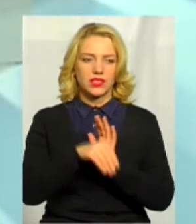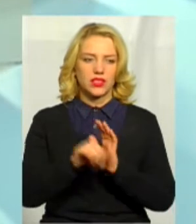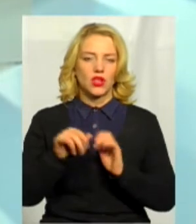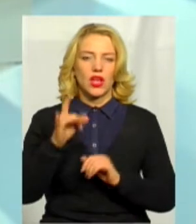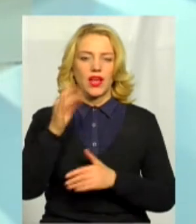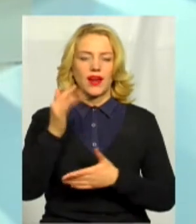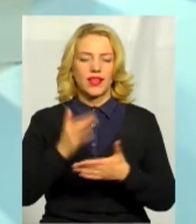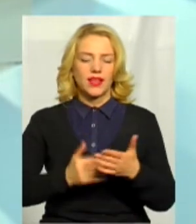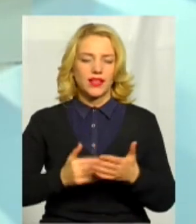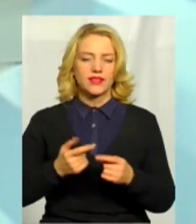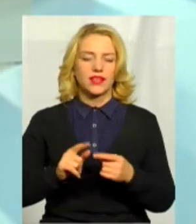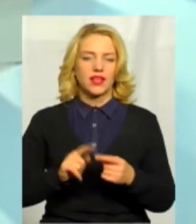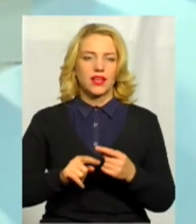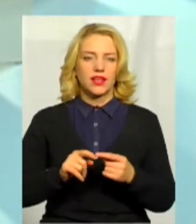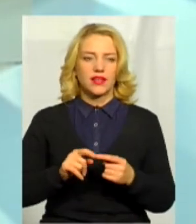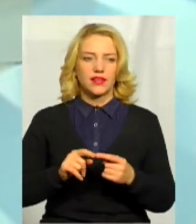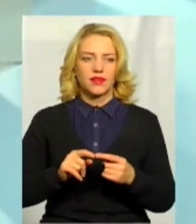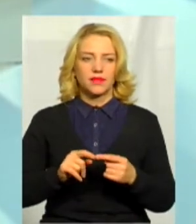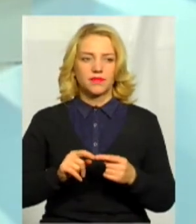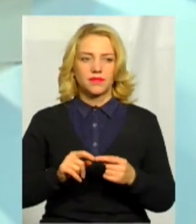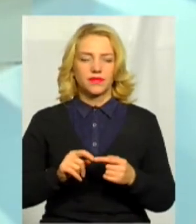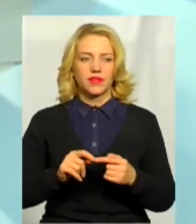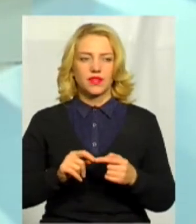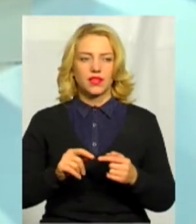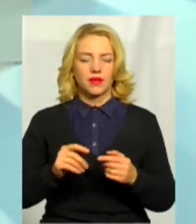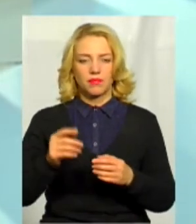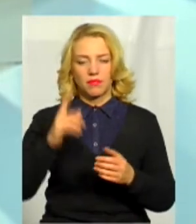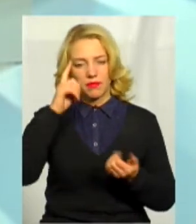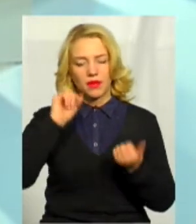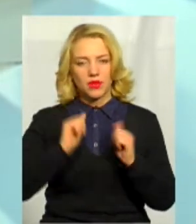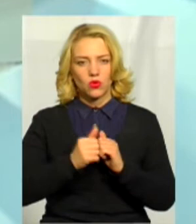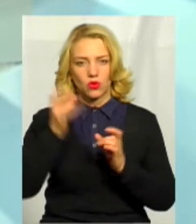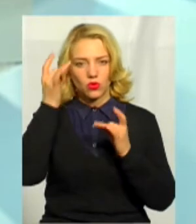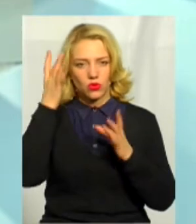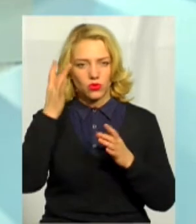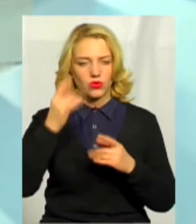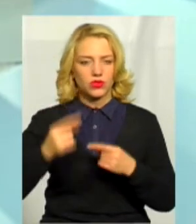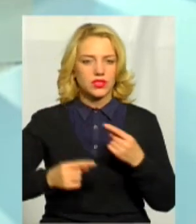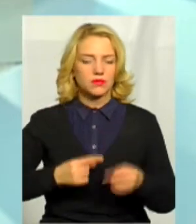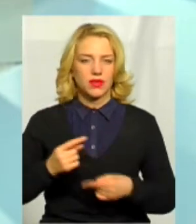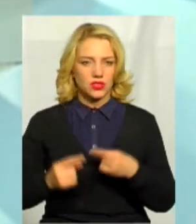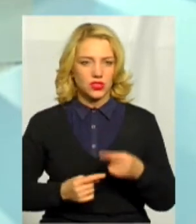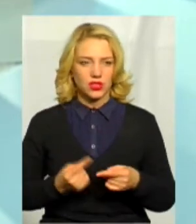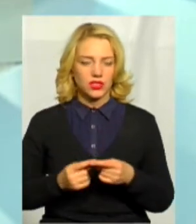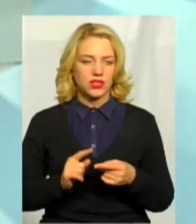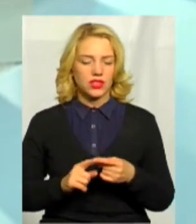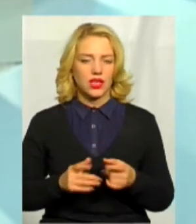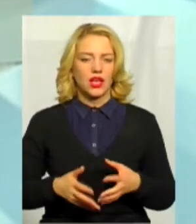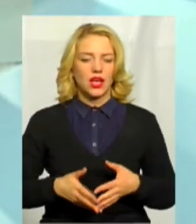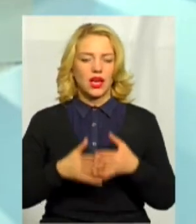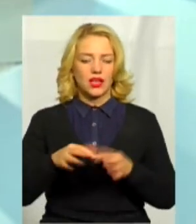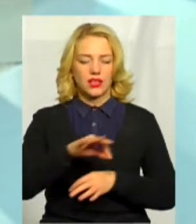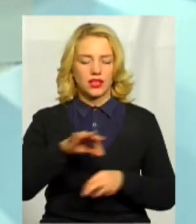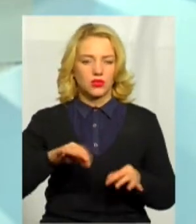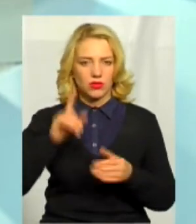пам'яток культурної спадщини. Це архітектурна пам'ятка